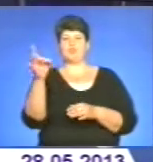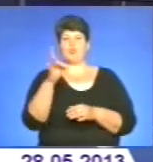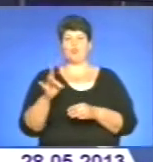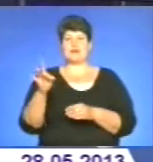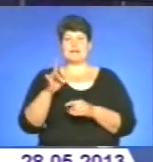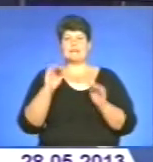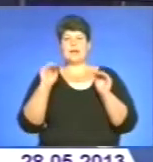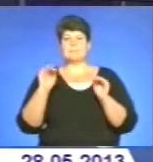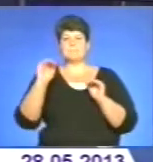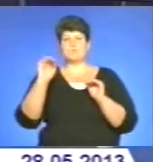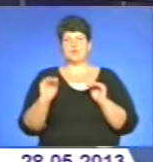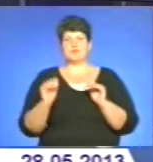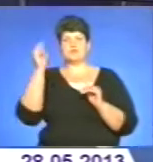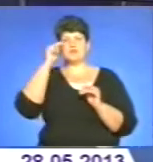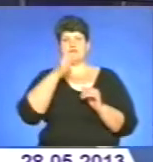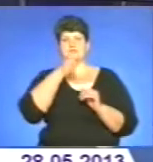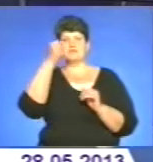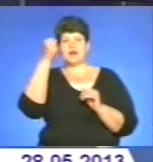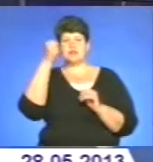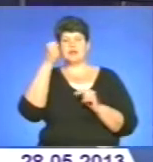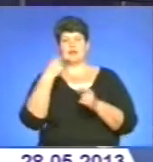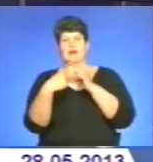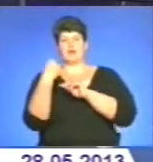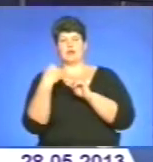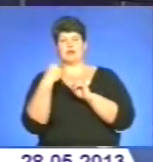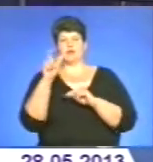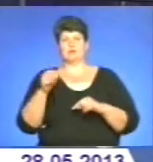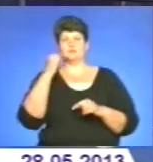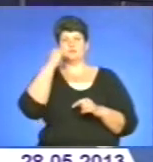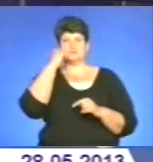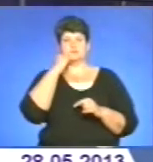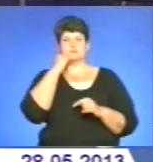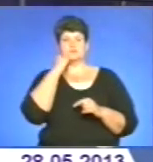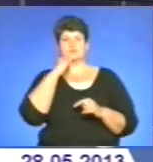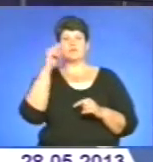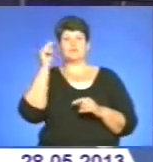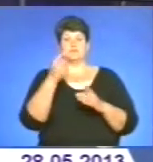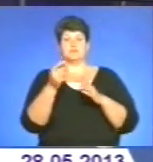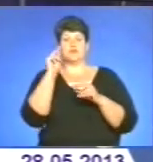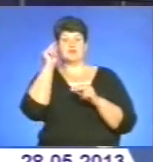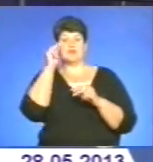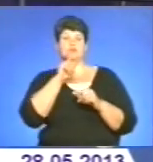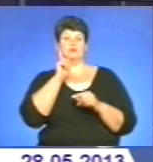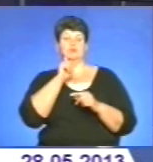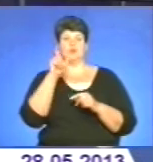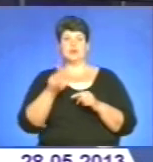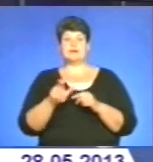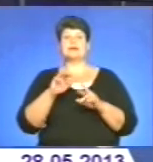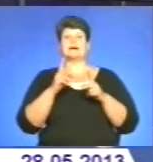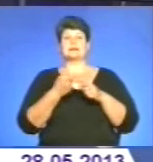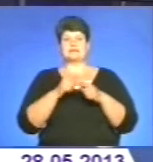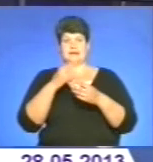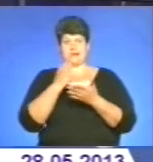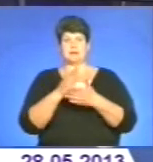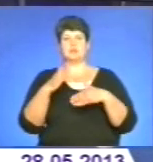Наймолодші вчаться у найстарших і навпаки, люди похилого віку знаходять чого повчитися у молодих. Як це відбувається